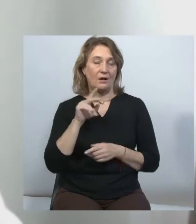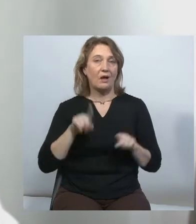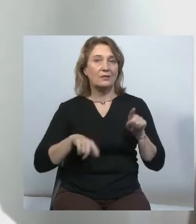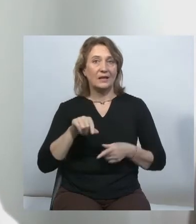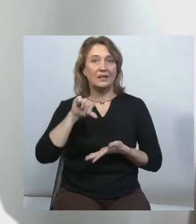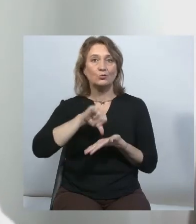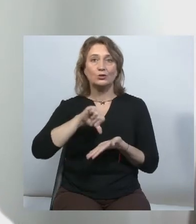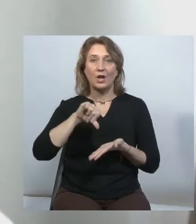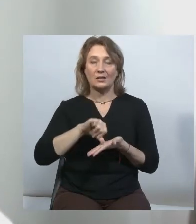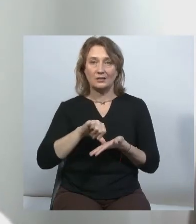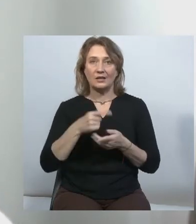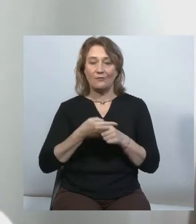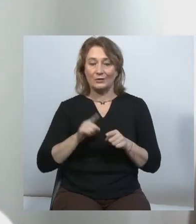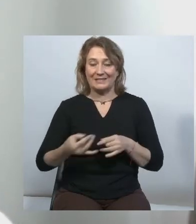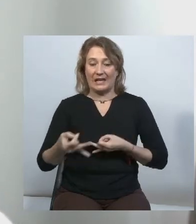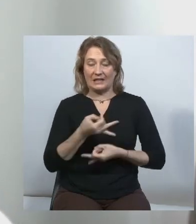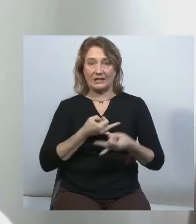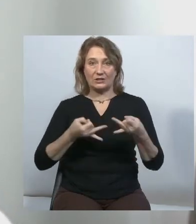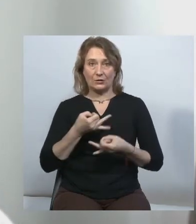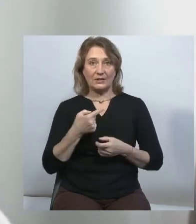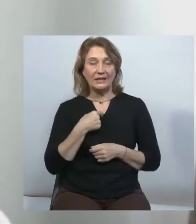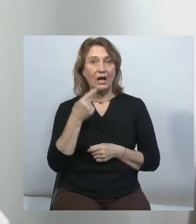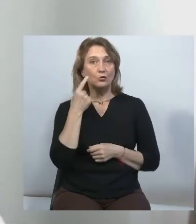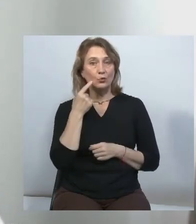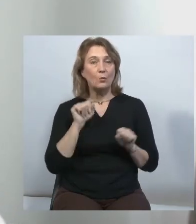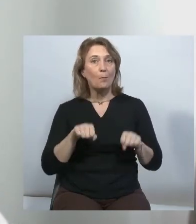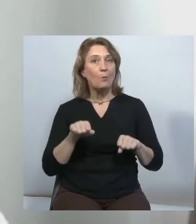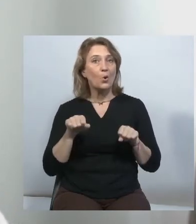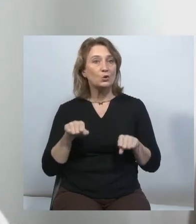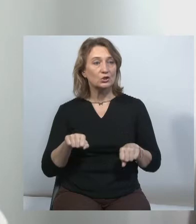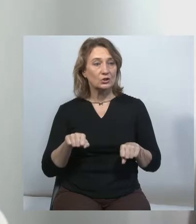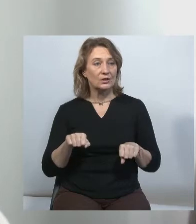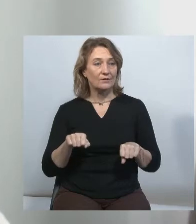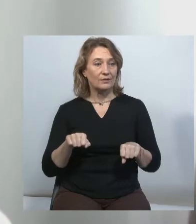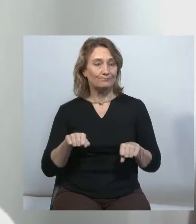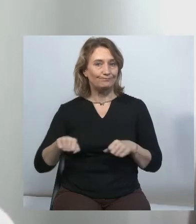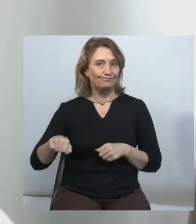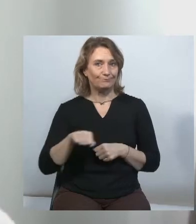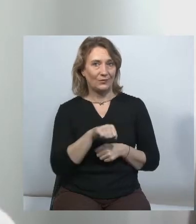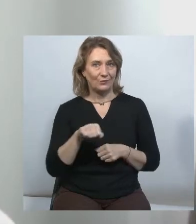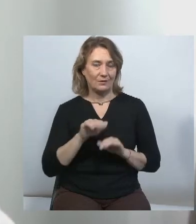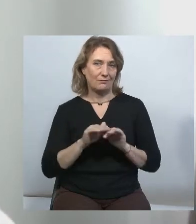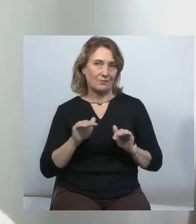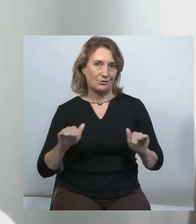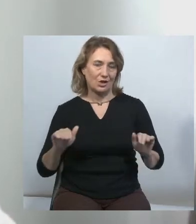дискусії, я думаю, можливо, ще ходив у дитячий садочок, а той